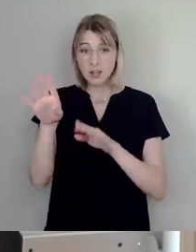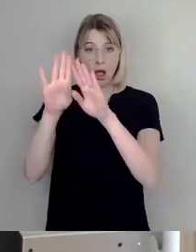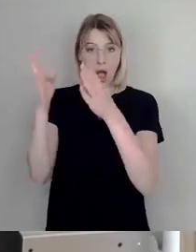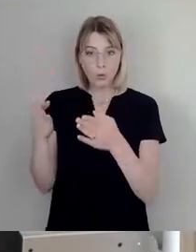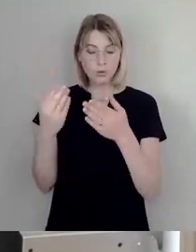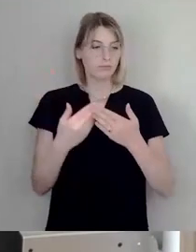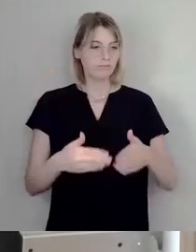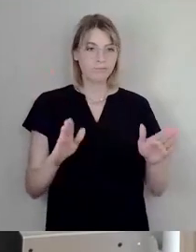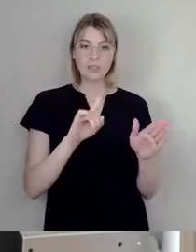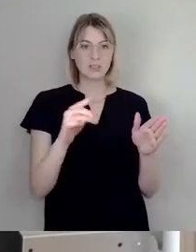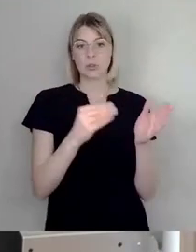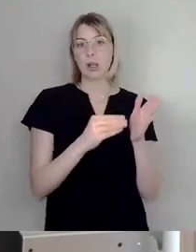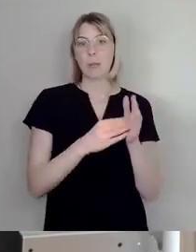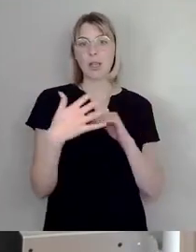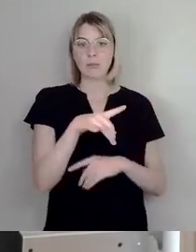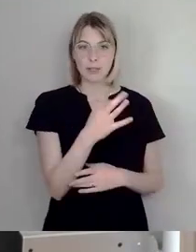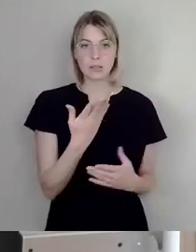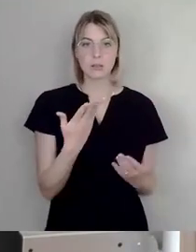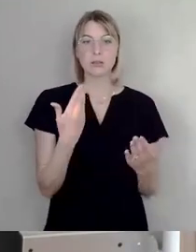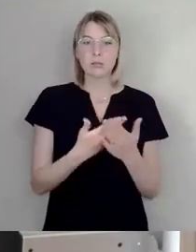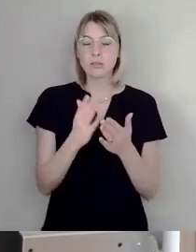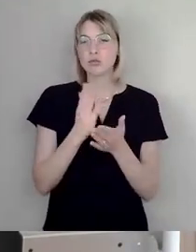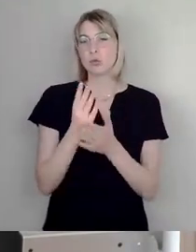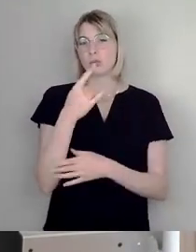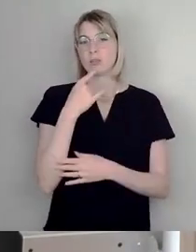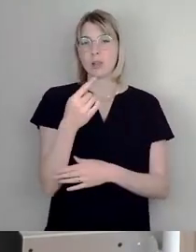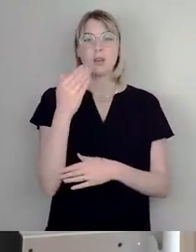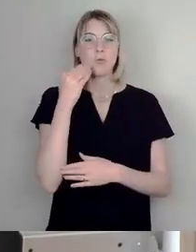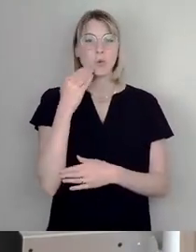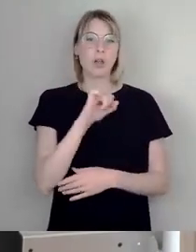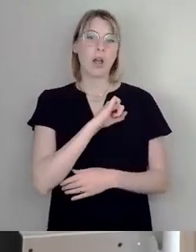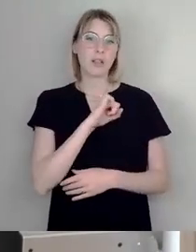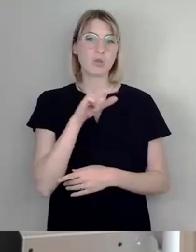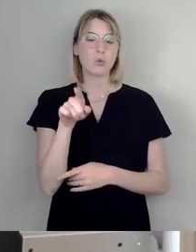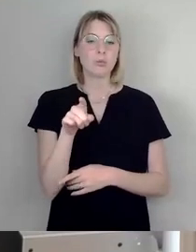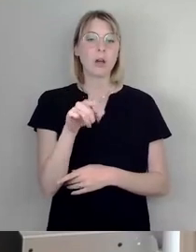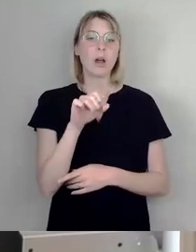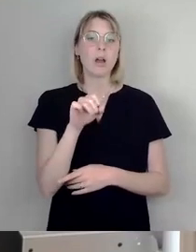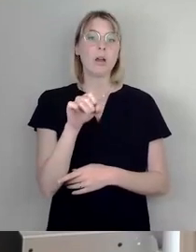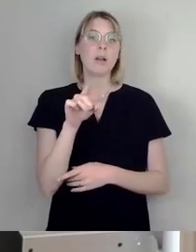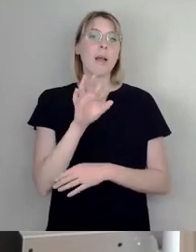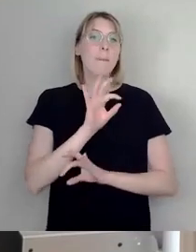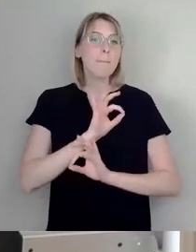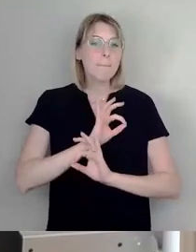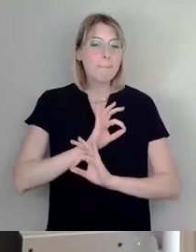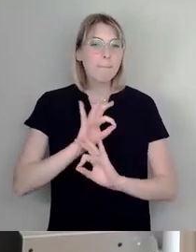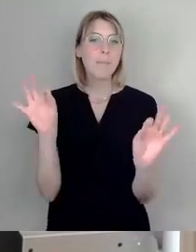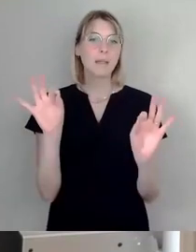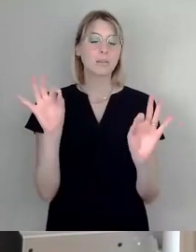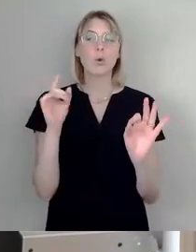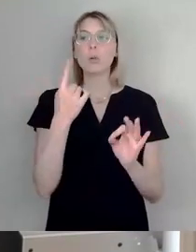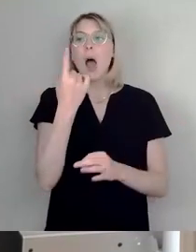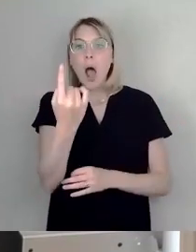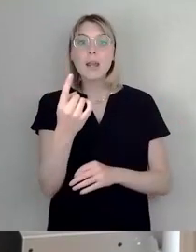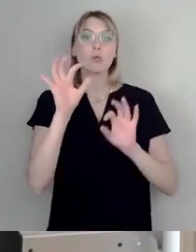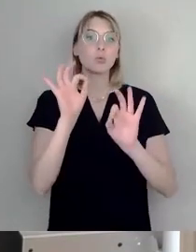jetzt machen, wir haben es ja schon gesagt, Wohnungseigentum ist eine gute Möglichkeit, sich